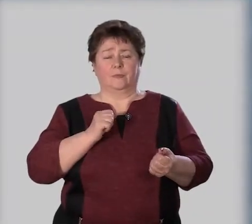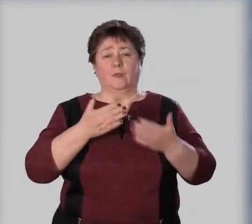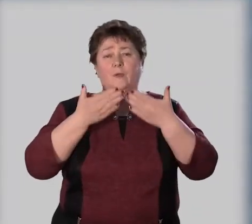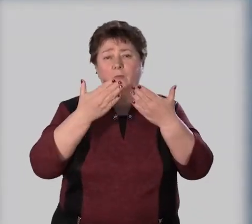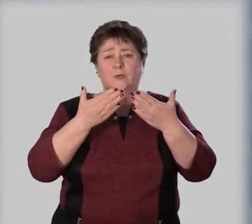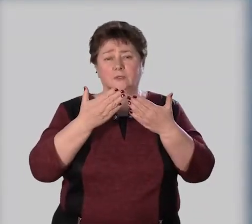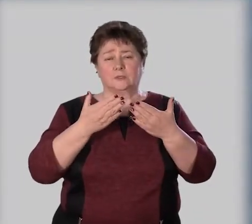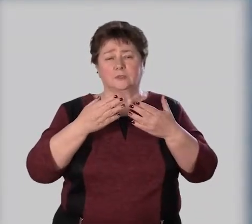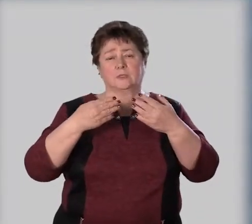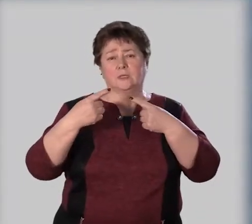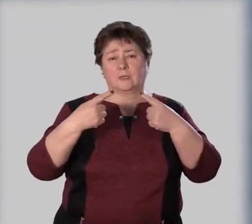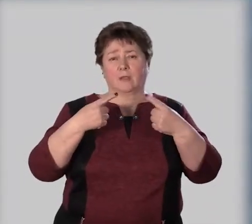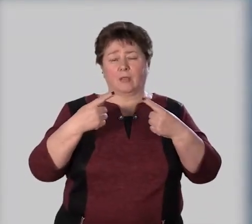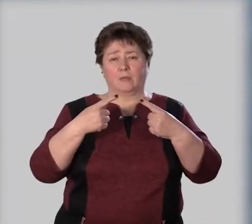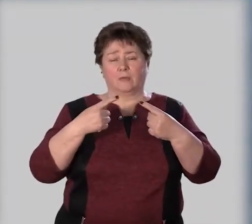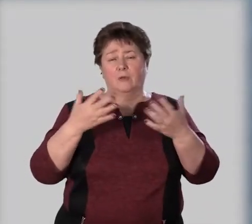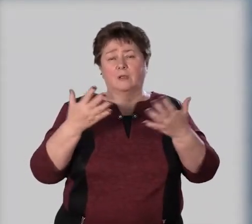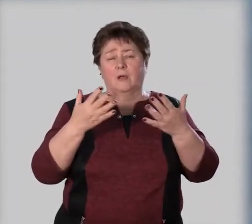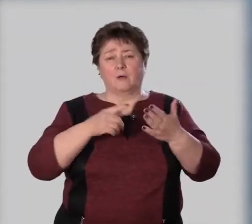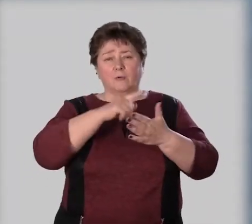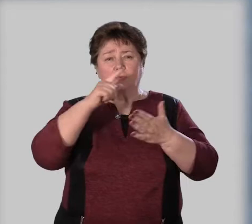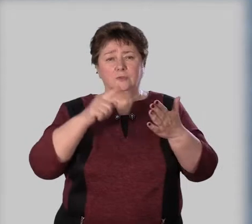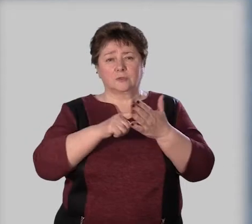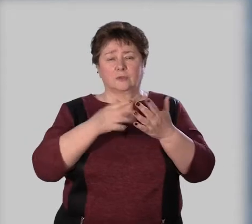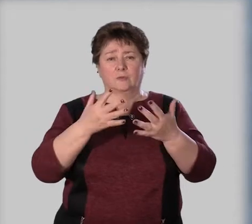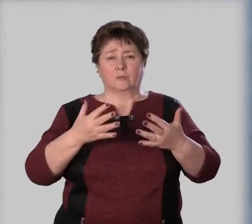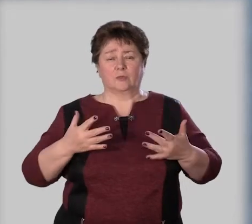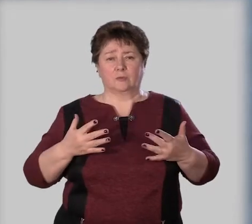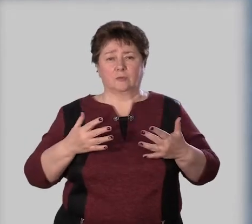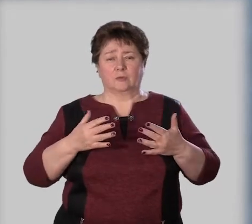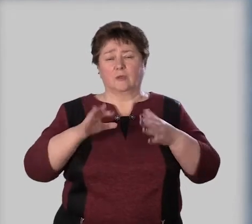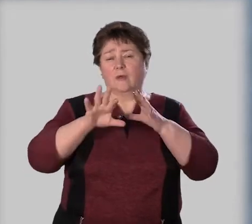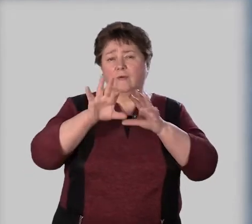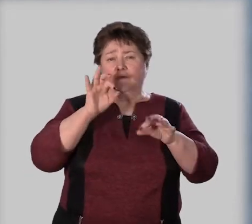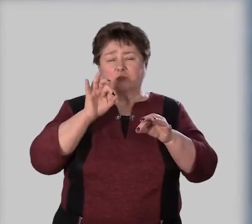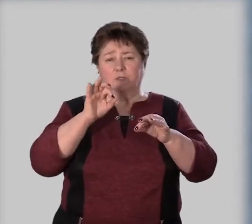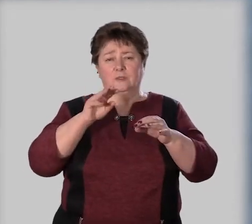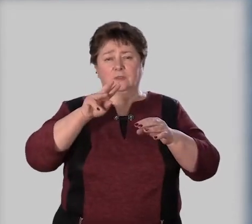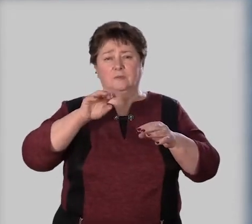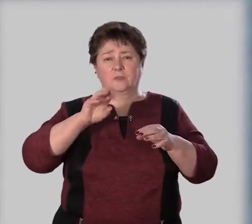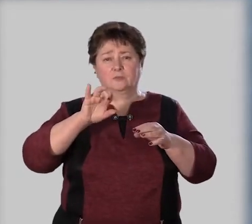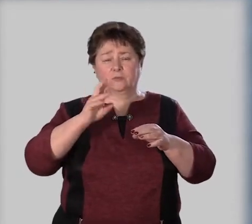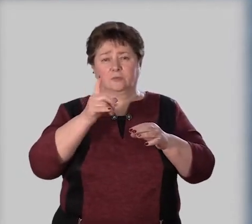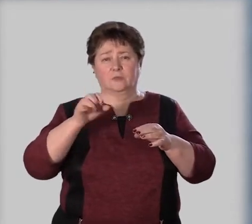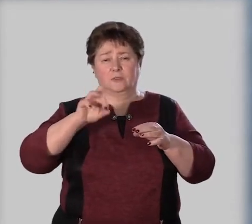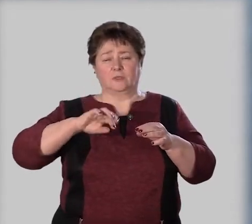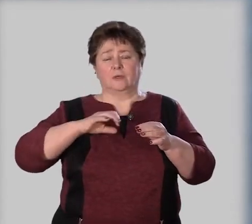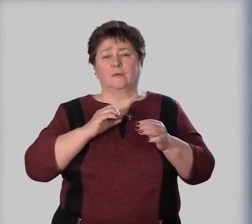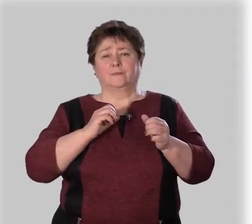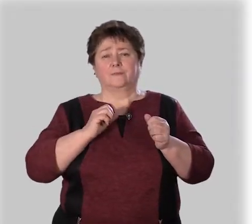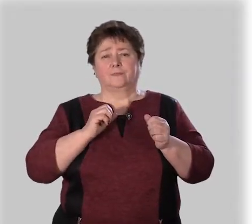Прочитайте диалог. С какой целью употреблены выделенные местоимения?